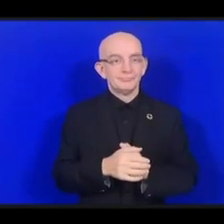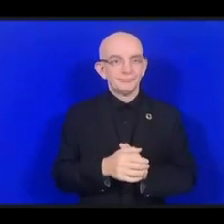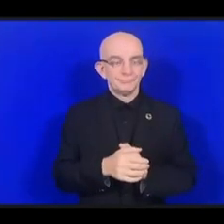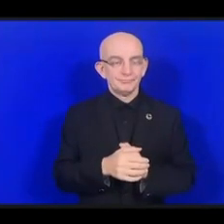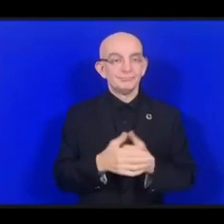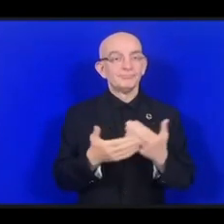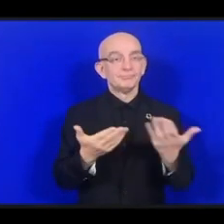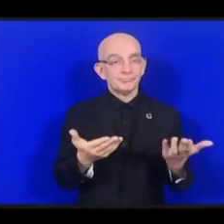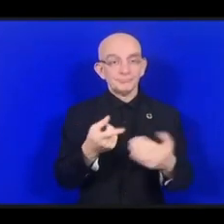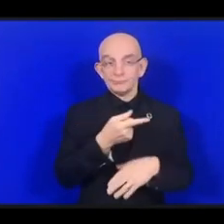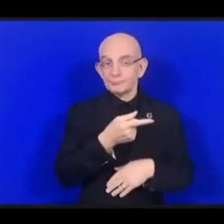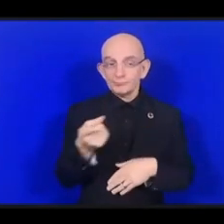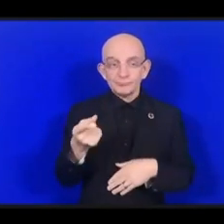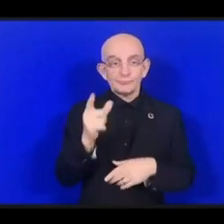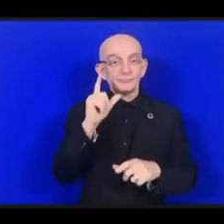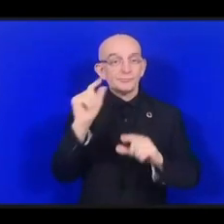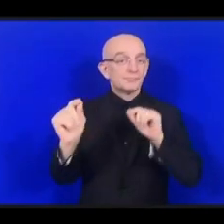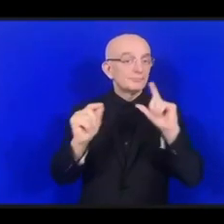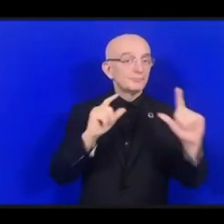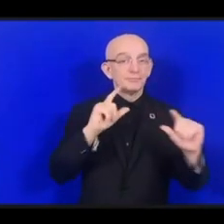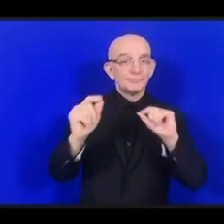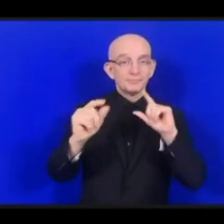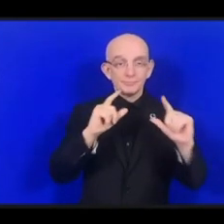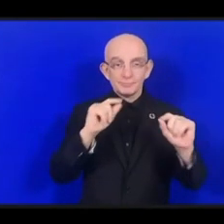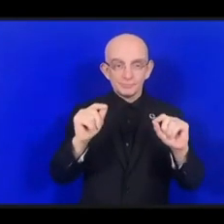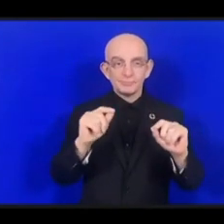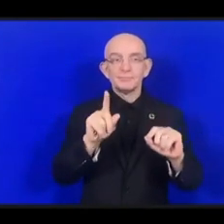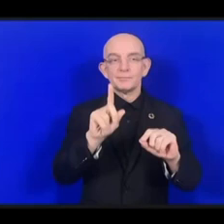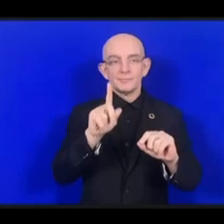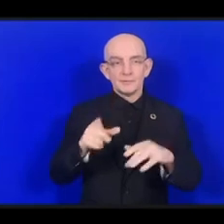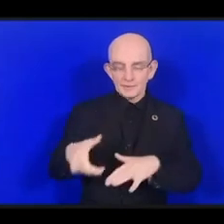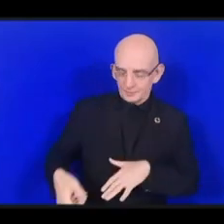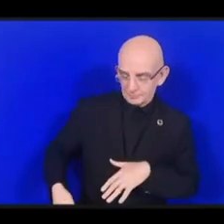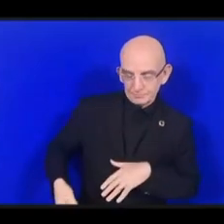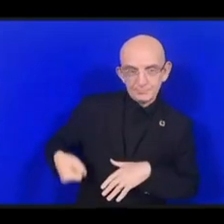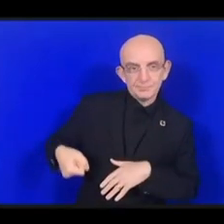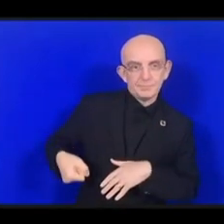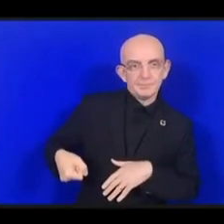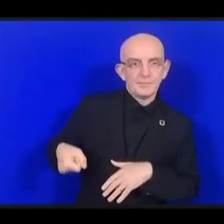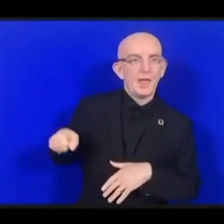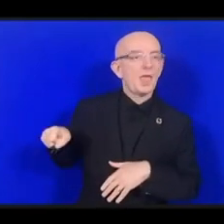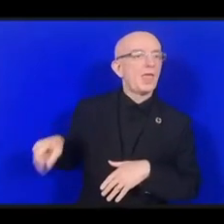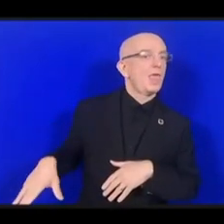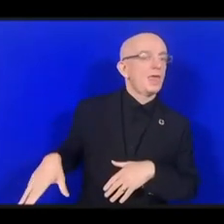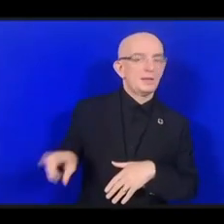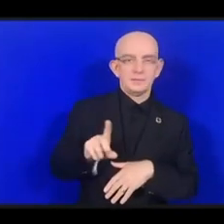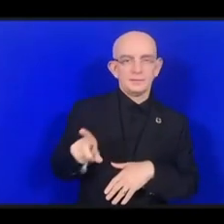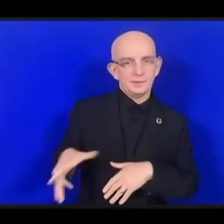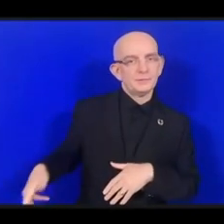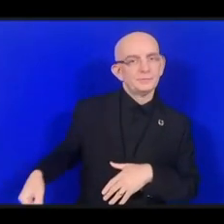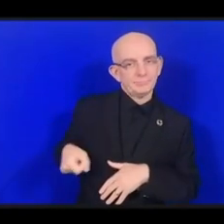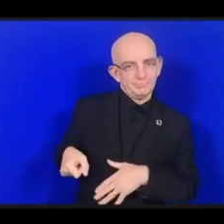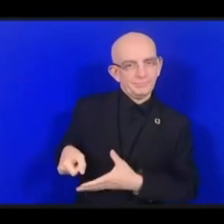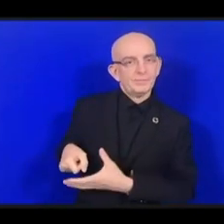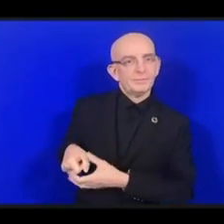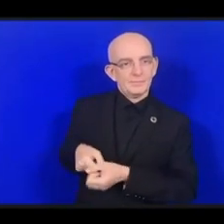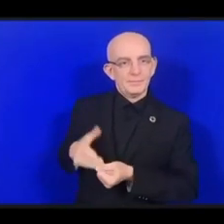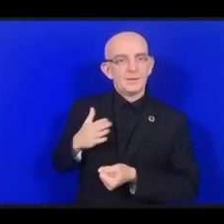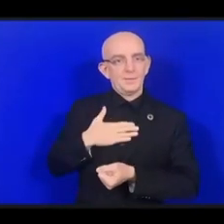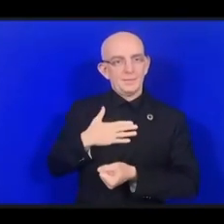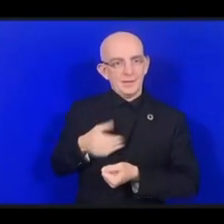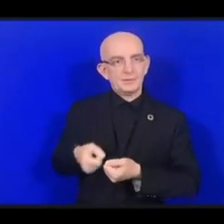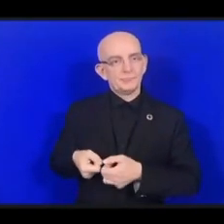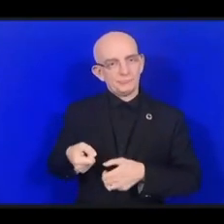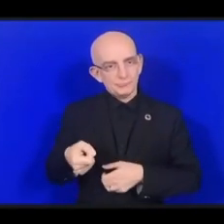зал, пожалуйста, проверьте, взяли ли вы все свои вещи и не забудьте вернуть приемники до синхронного перевода